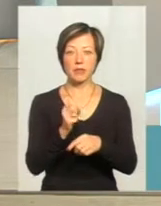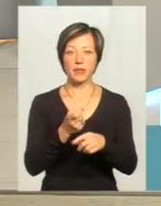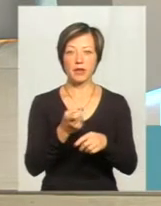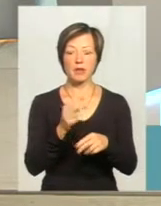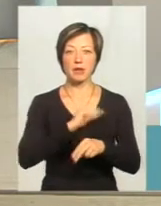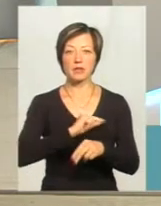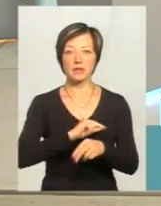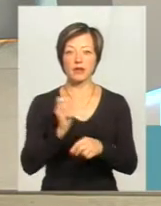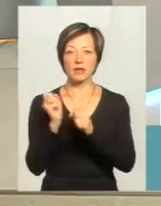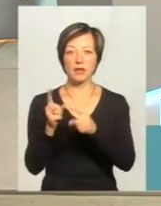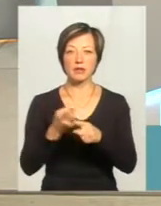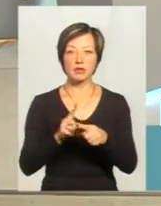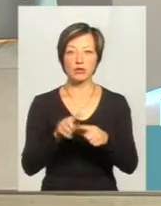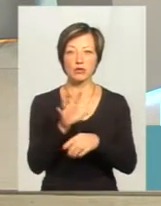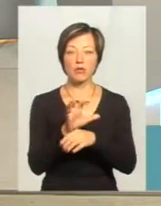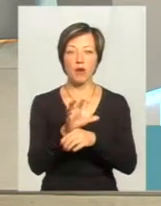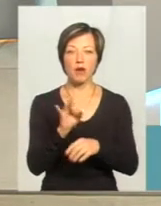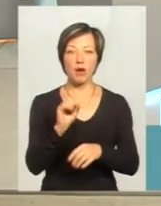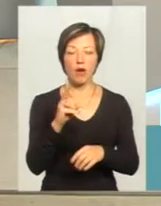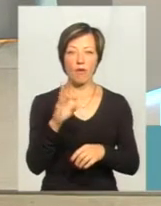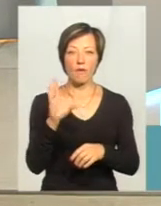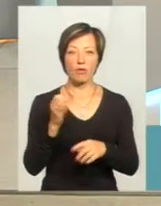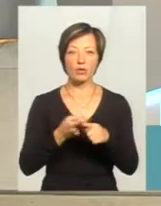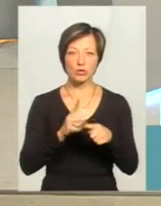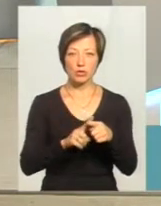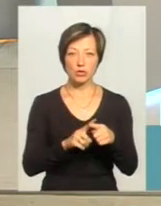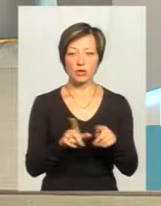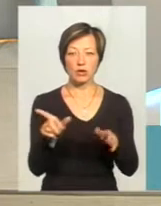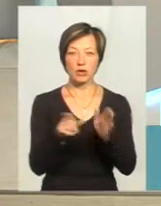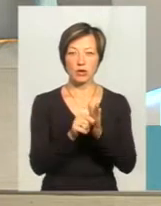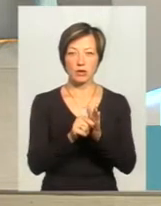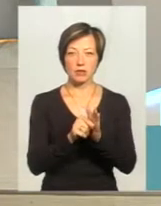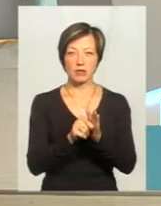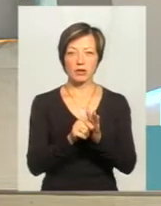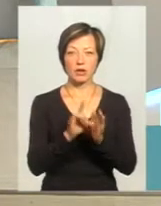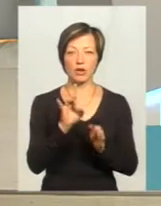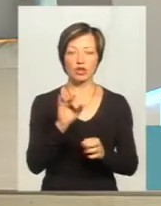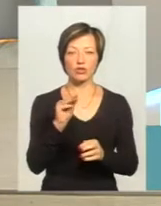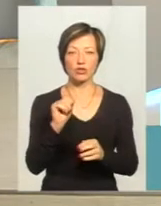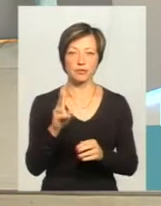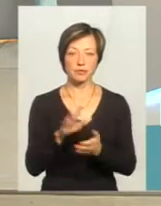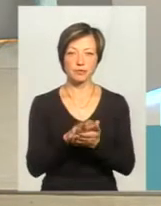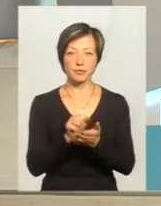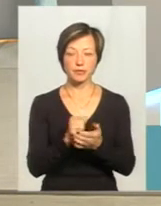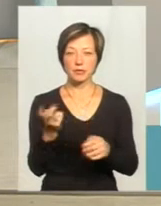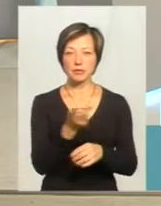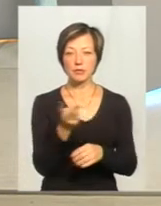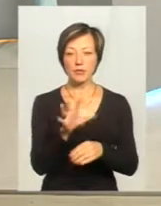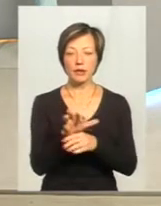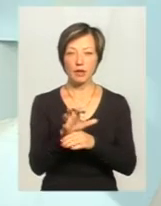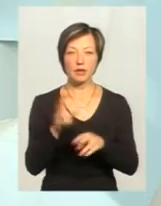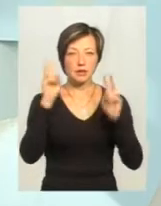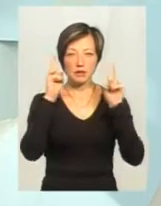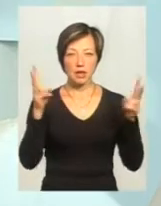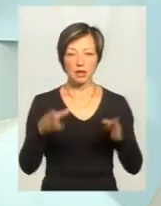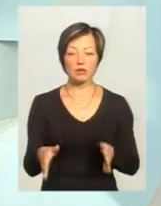працівник вивез цих двох собак у Раково. Цю собаку Муху і, скажімо так, напарника Рижика. І ці собаки, звісно, не